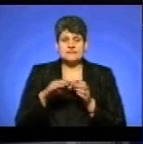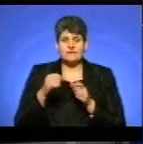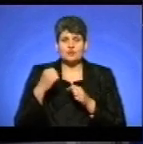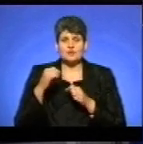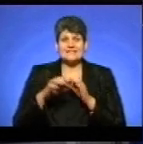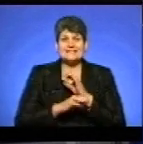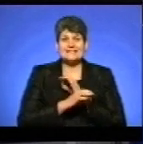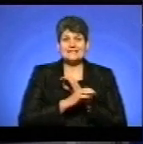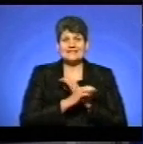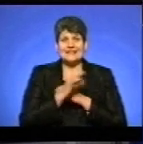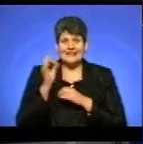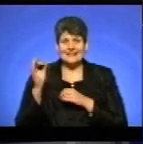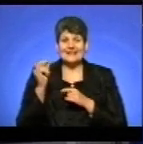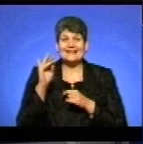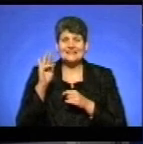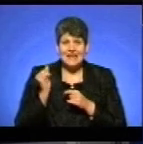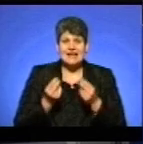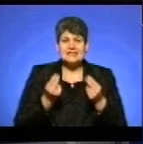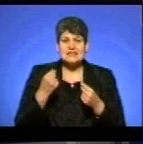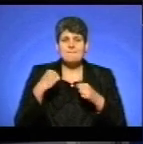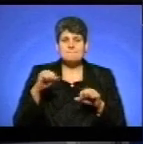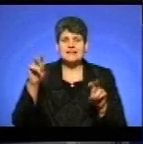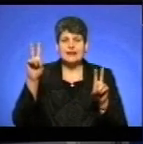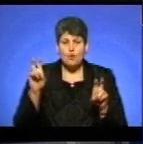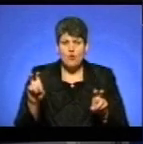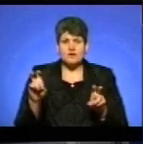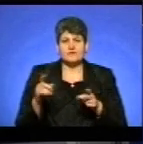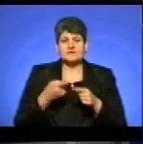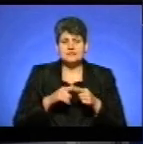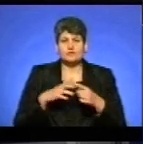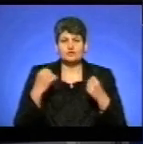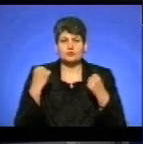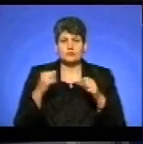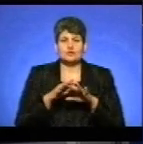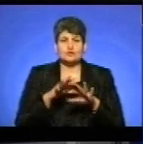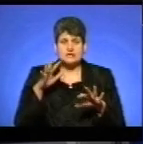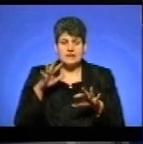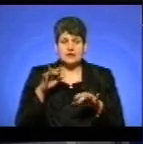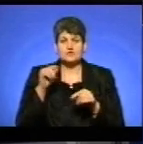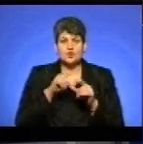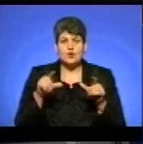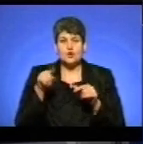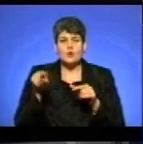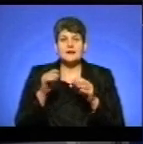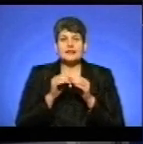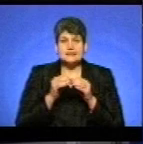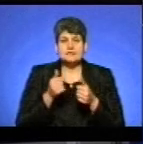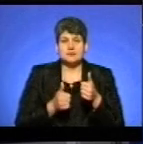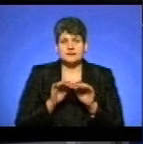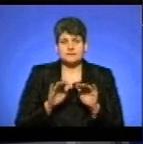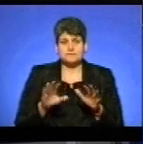патріотів. Спортивно-патріотичний фестиваль відбувся у спортивному залі Тернопільської школи номер 10. Змагалися учні